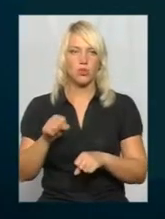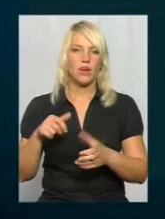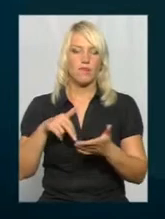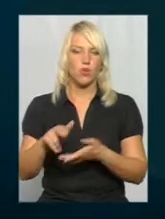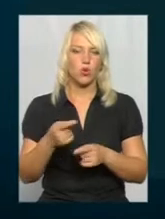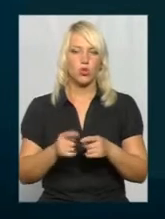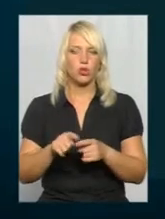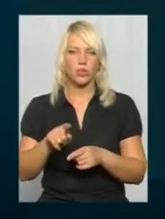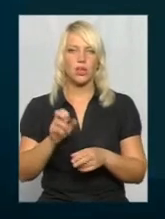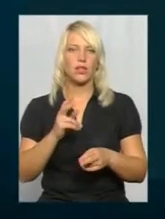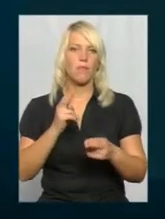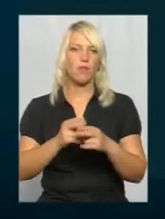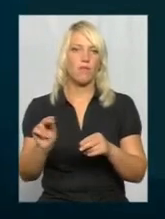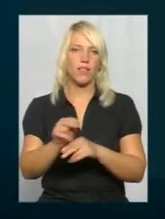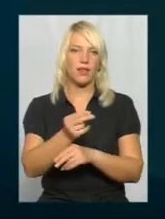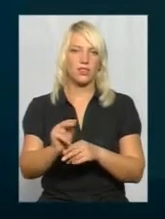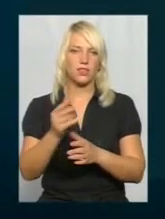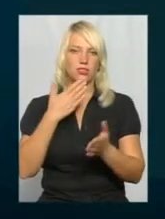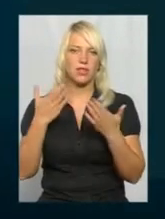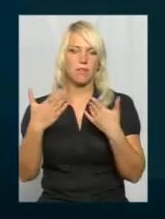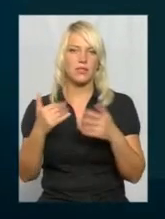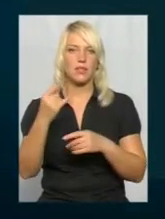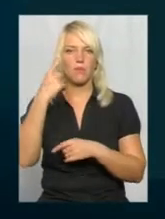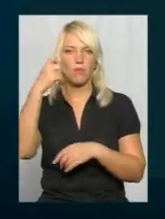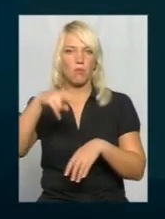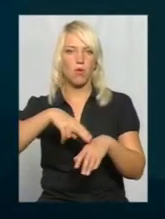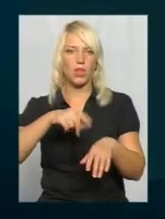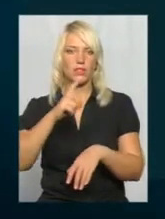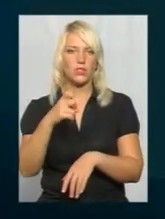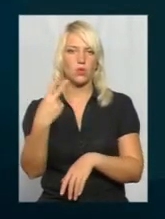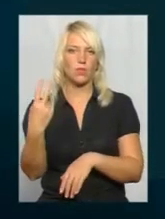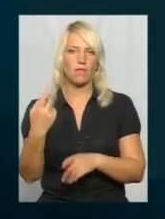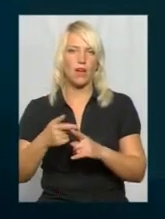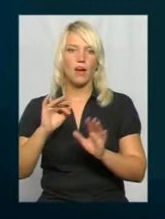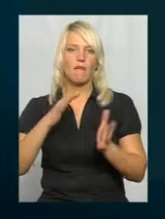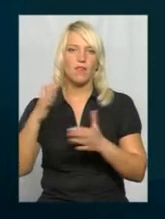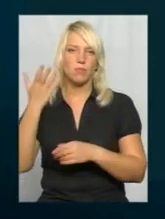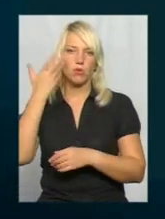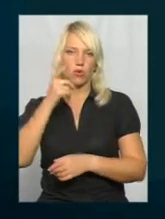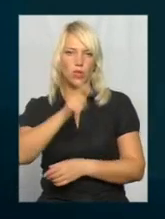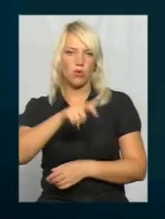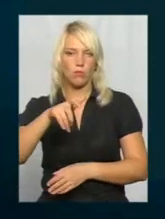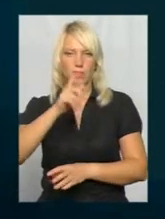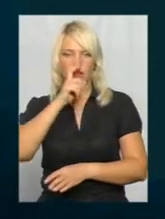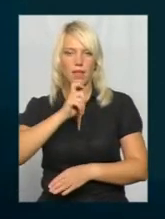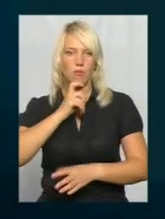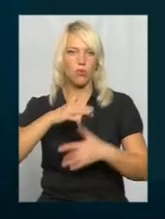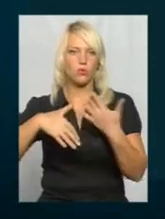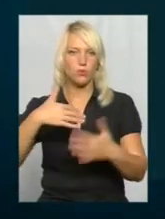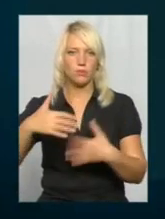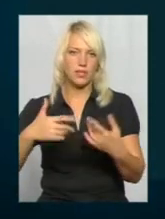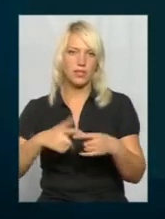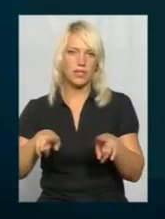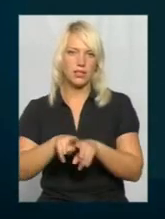ними практичні бесіди і повідомляти патрульну поліцію через службу 102 про випадки, коли громадяни не порозумілися. Також